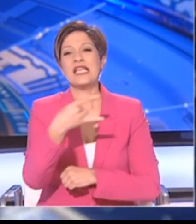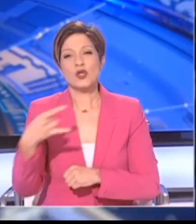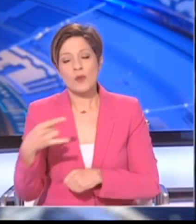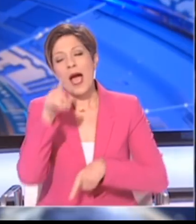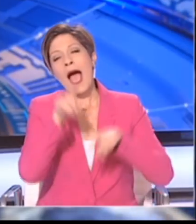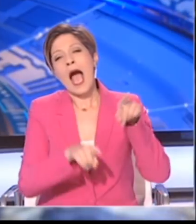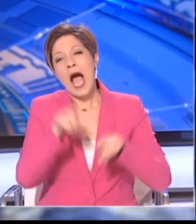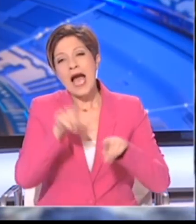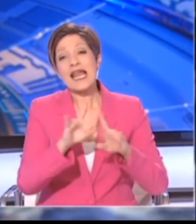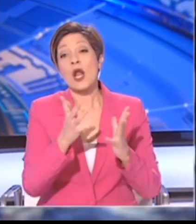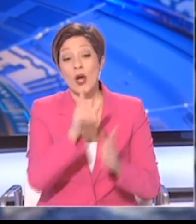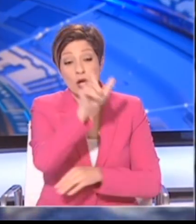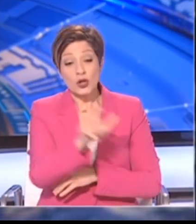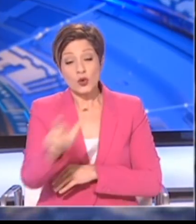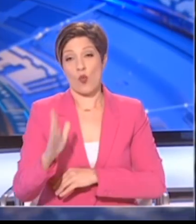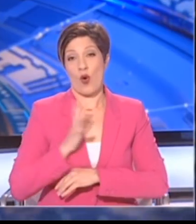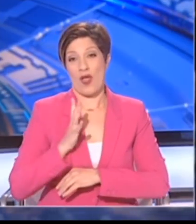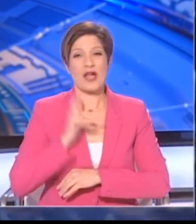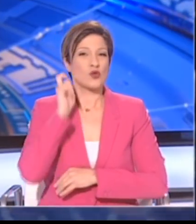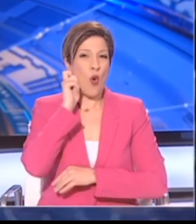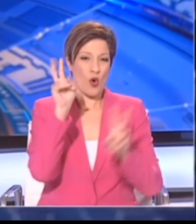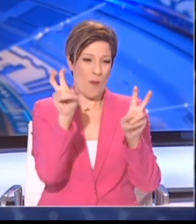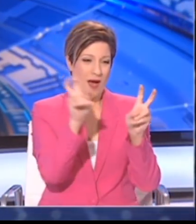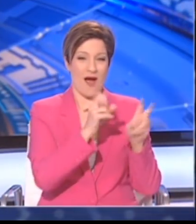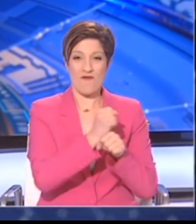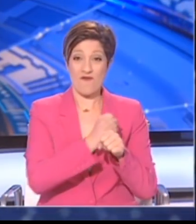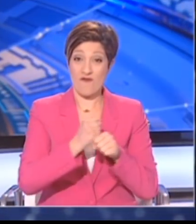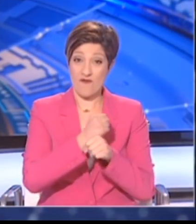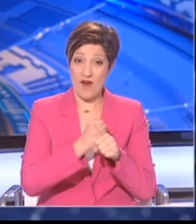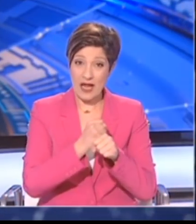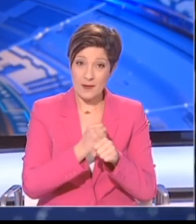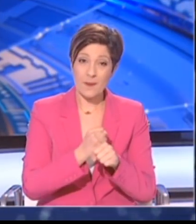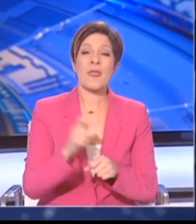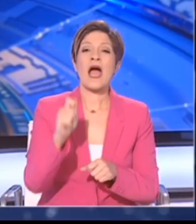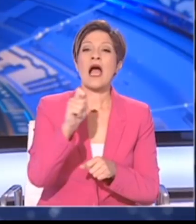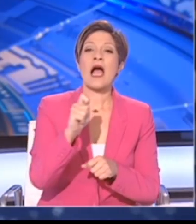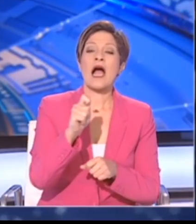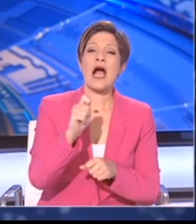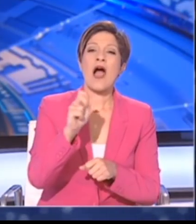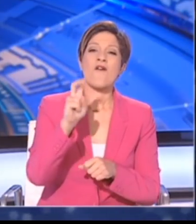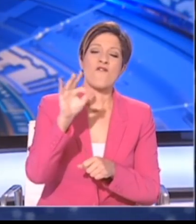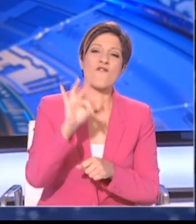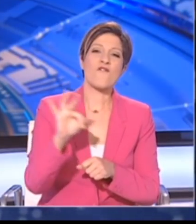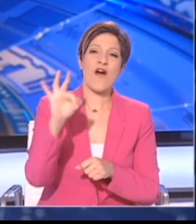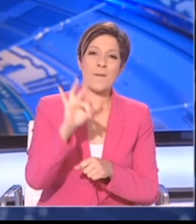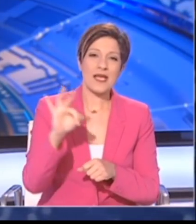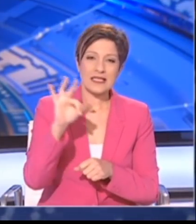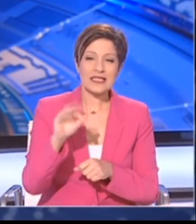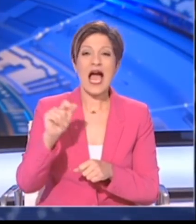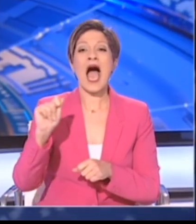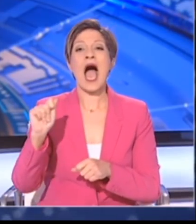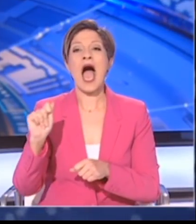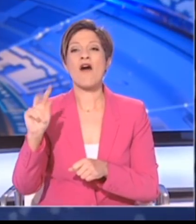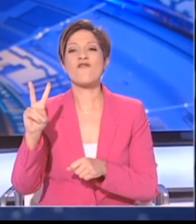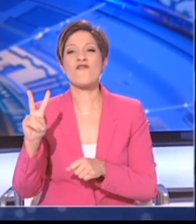αναλόγως των ενδείξεων. Επιπλέον φάρμακα όπως το αντιειικό Φαβιπυραβύρι το Αβικάνια το οποίο